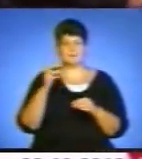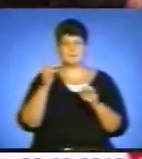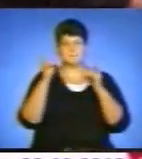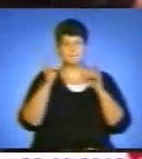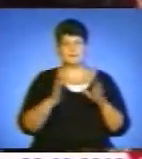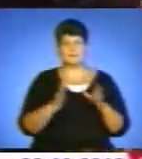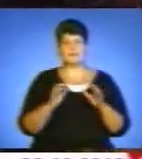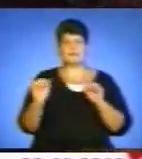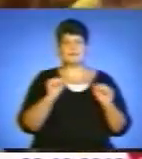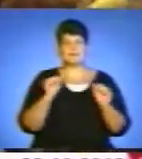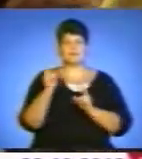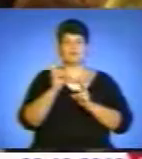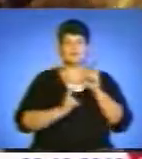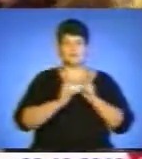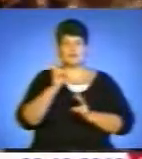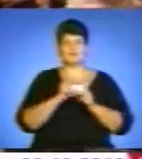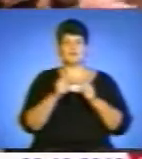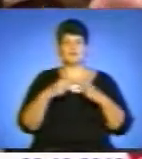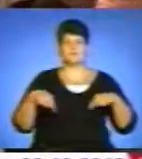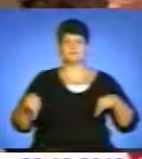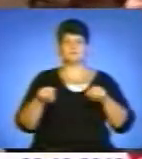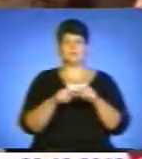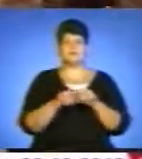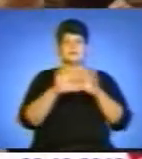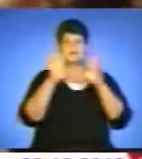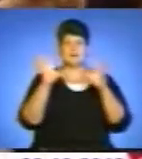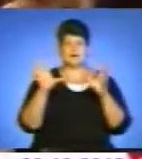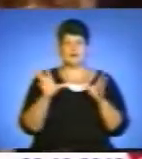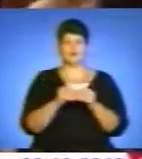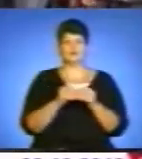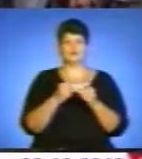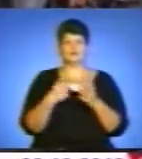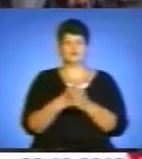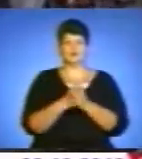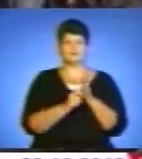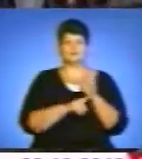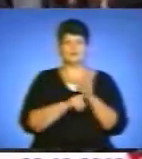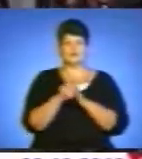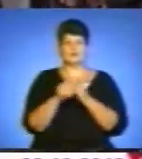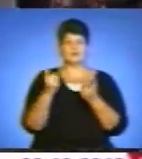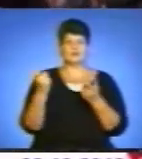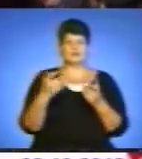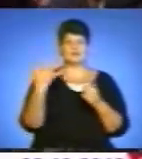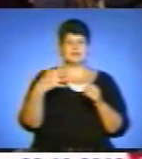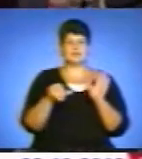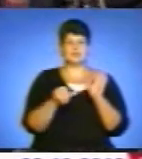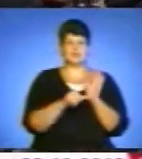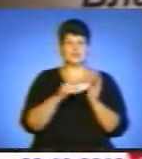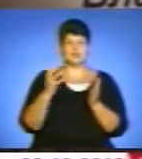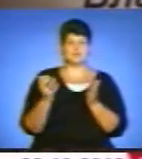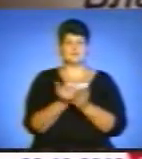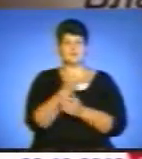керівників підприємств та установ. Загалом до стартового етапу марафону залучено 56 успішних